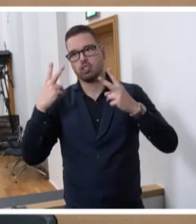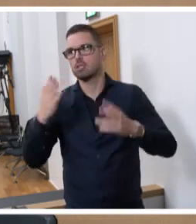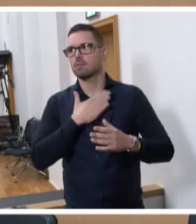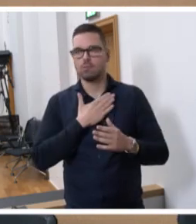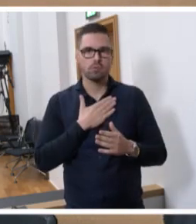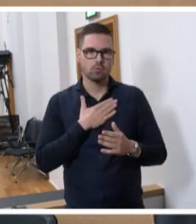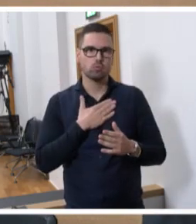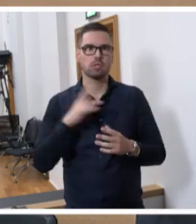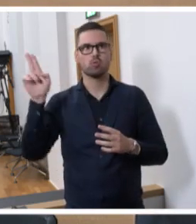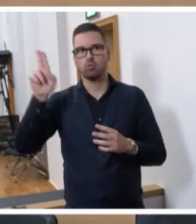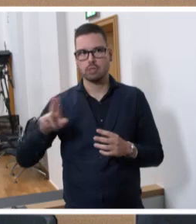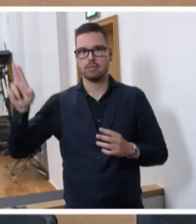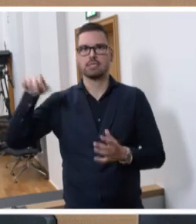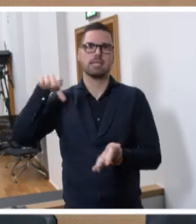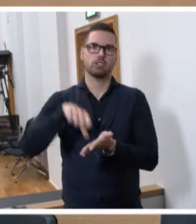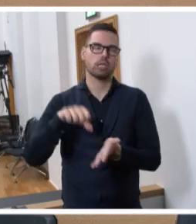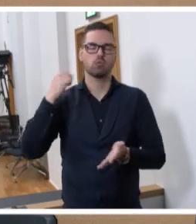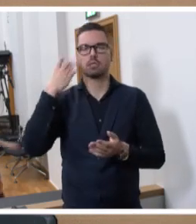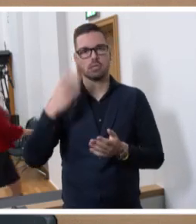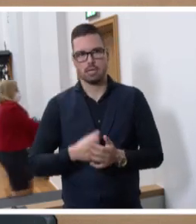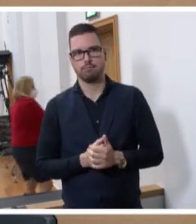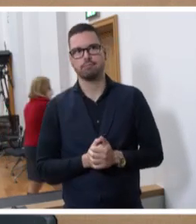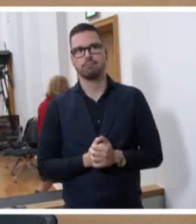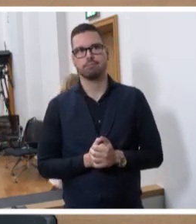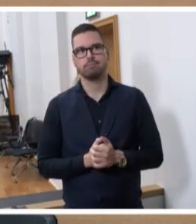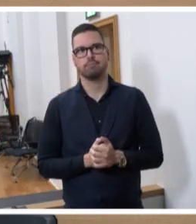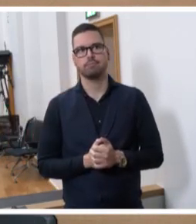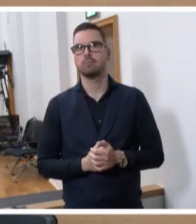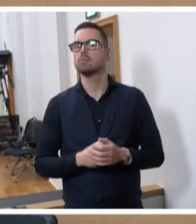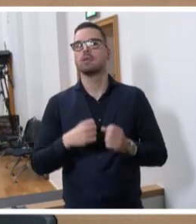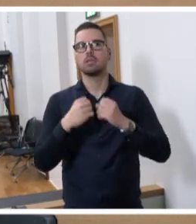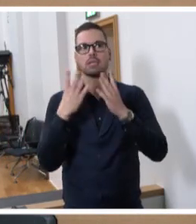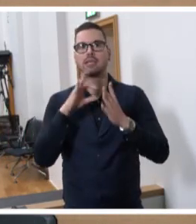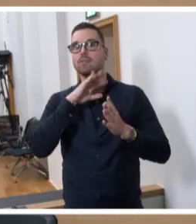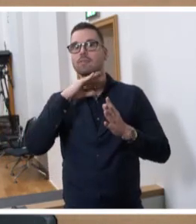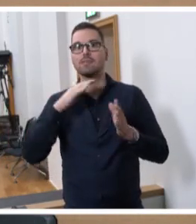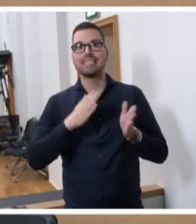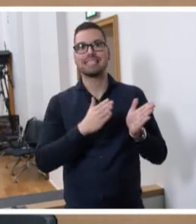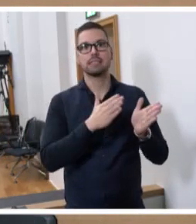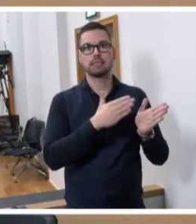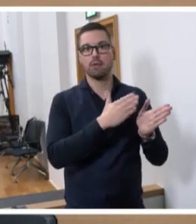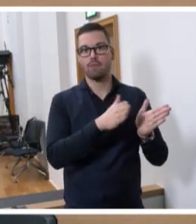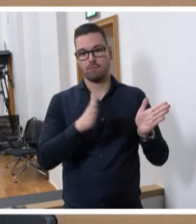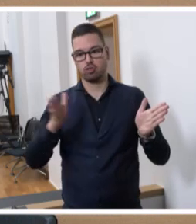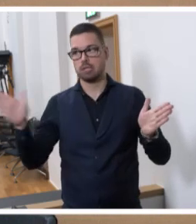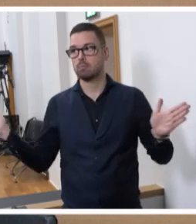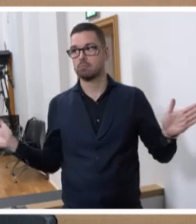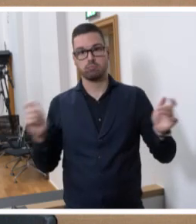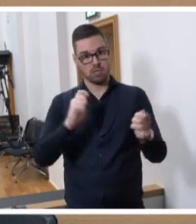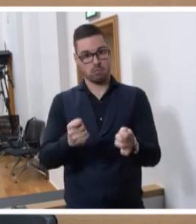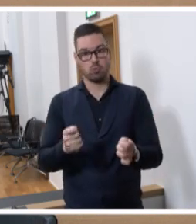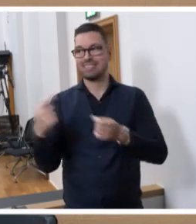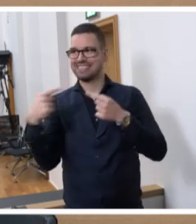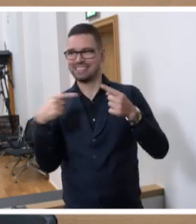unseren Universitätsstandort. Man kann natürlich viel über das Fächerangebot der Hochschulen diskutieren,